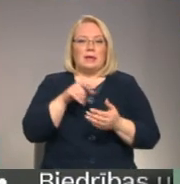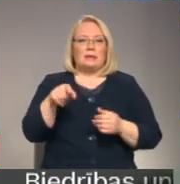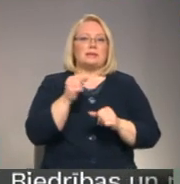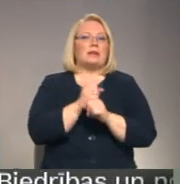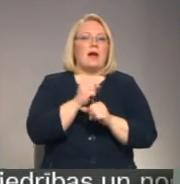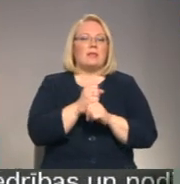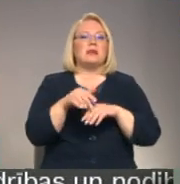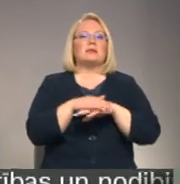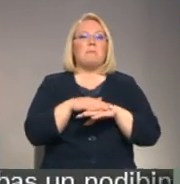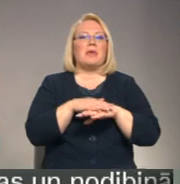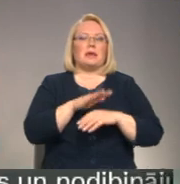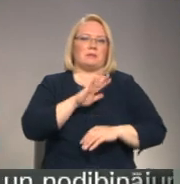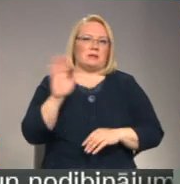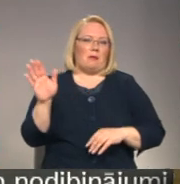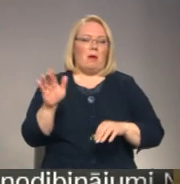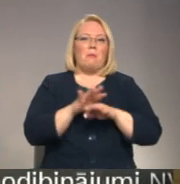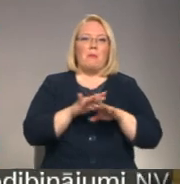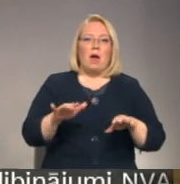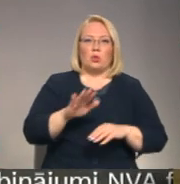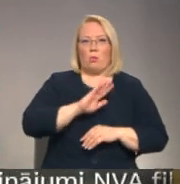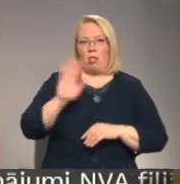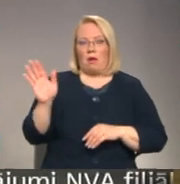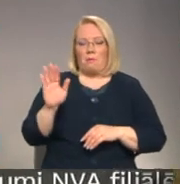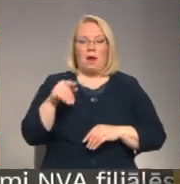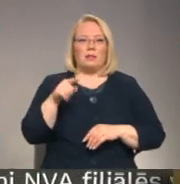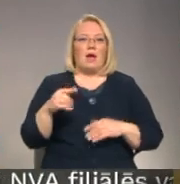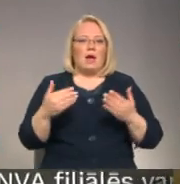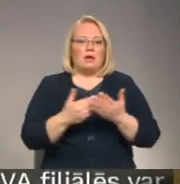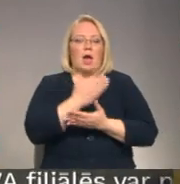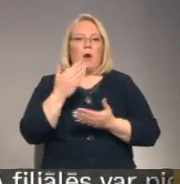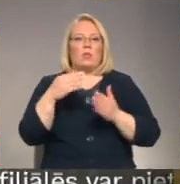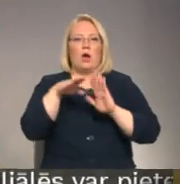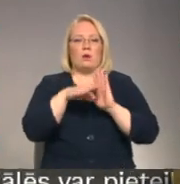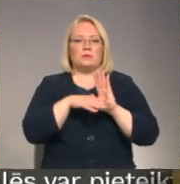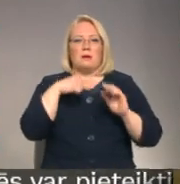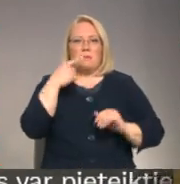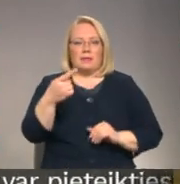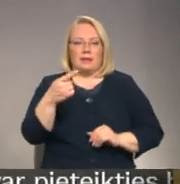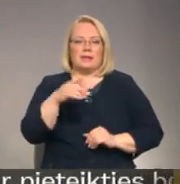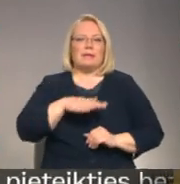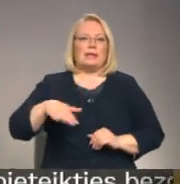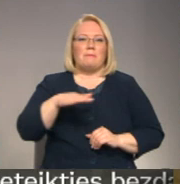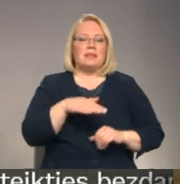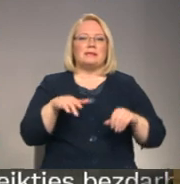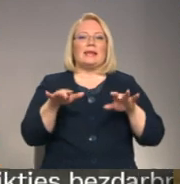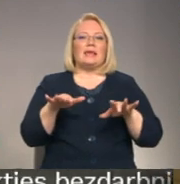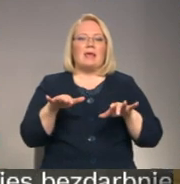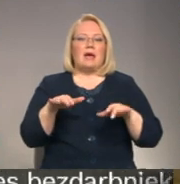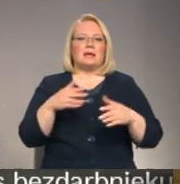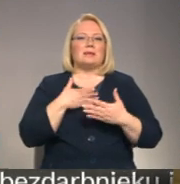sabiedrības labā, bērnu labā. Tā galvenā koncepcija ir pateikta nosaukumā ģimenes digitālo aktivitāšu centrs.